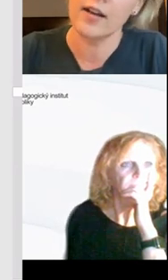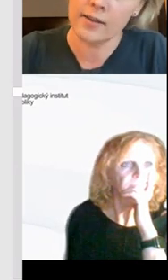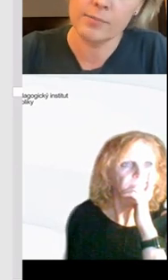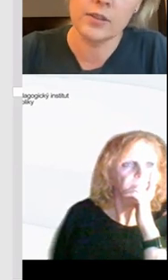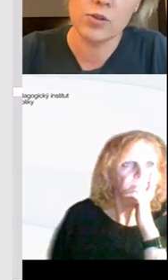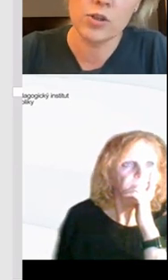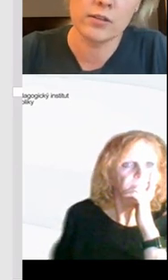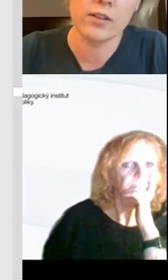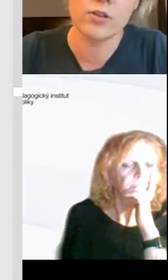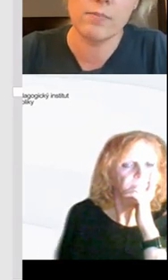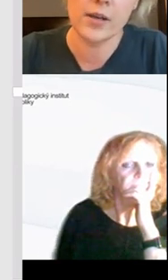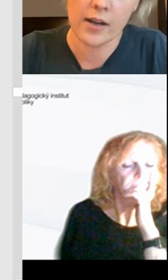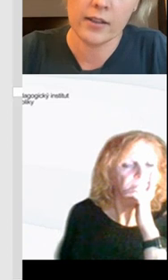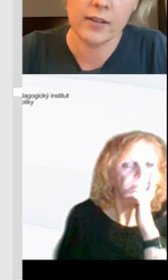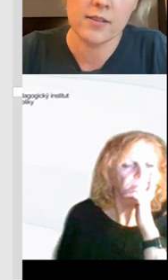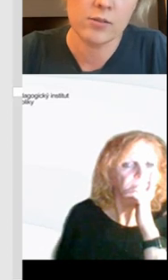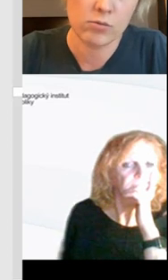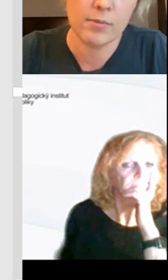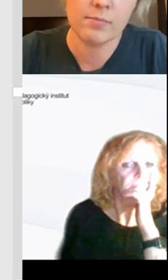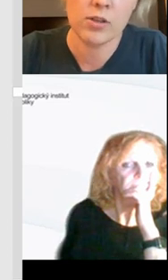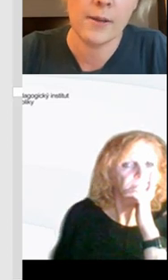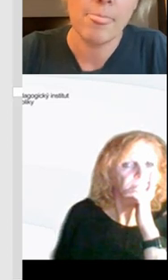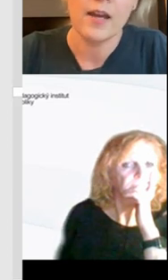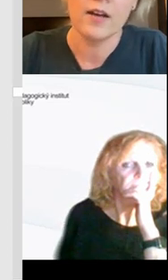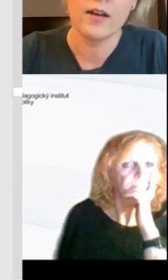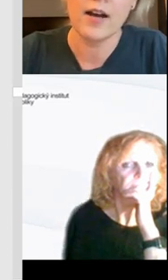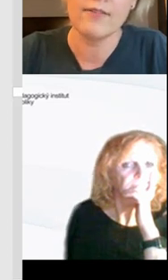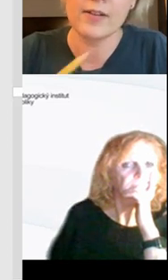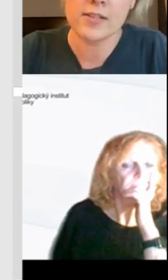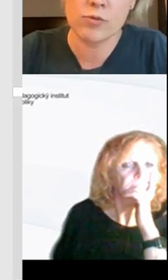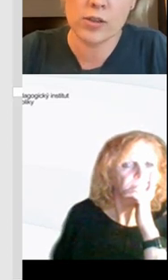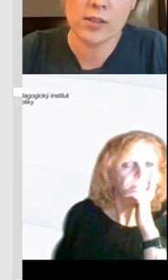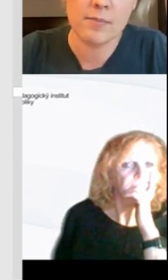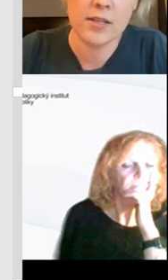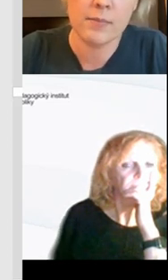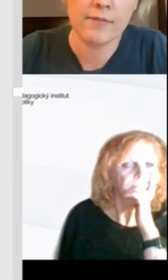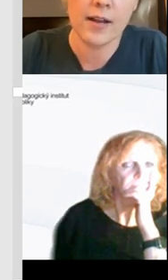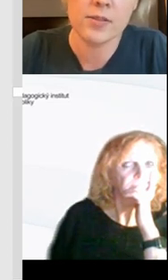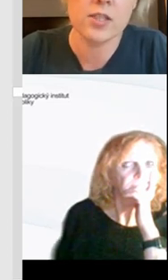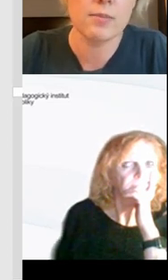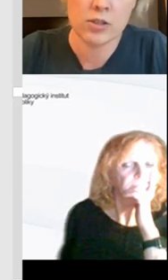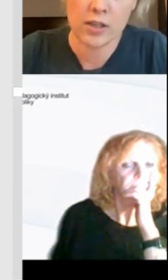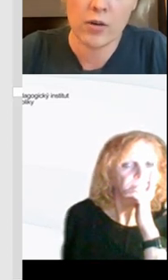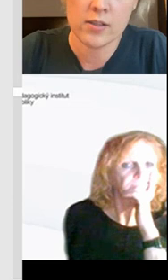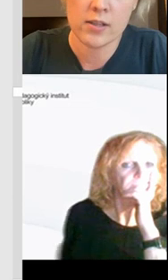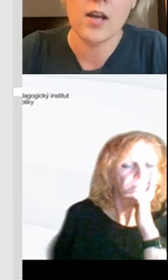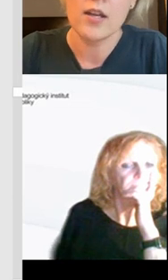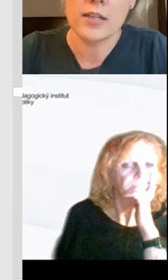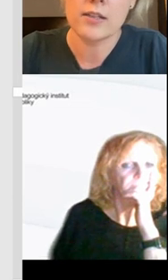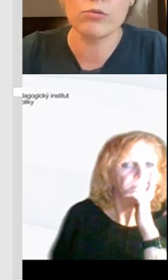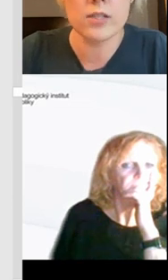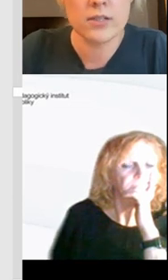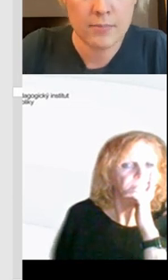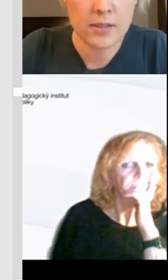jejich hesla, ale tím, že je GDPR, tak ty hesla jsou zabezpečeny a vy vlastně můžete s těmi dětmi v rámci třeba českého